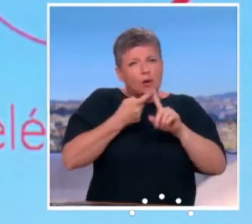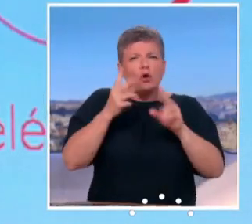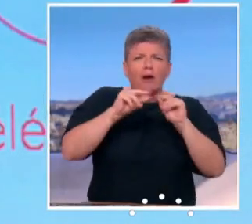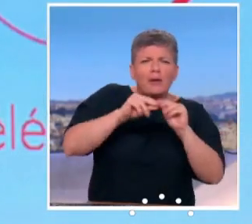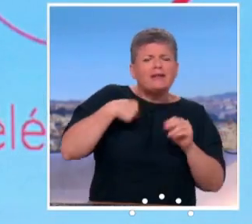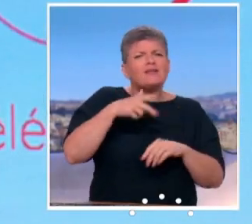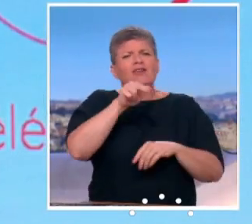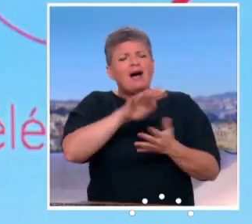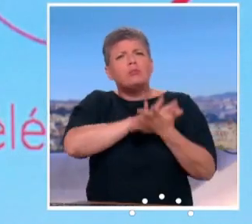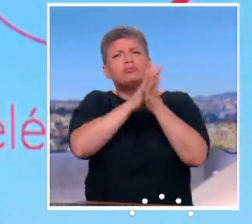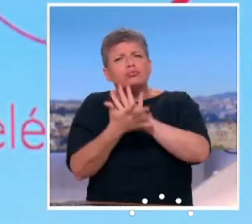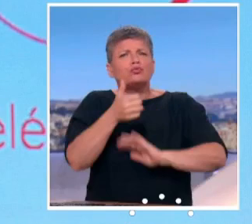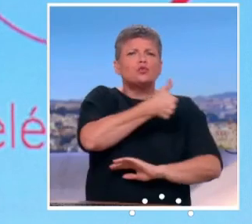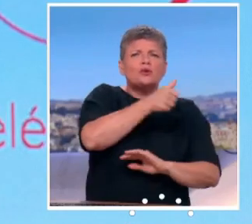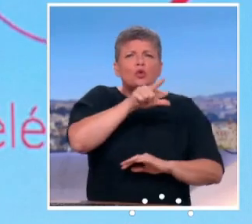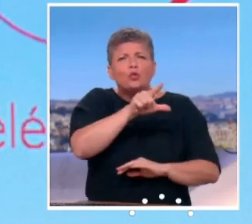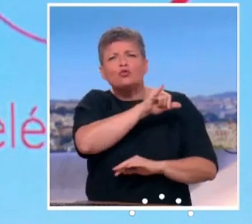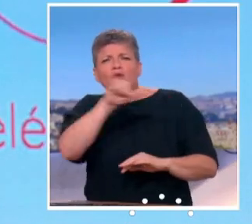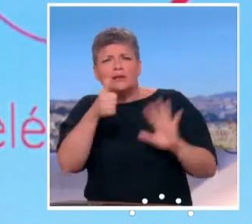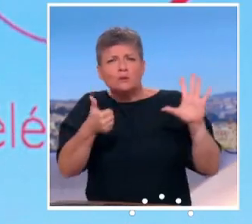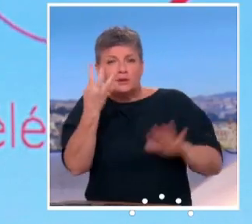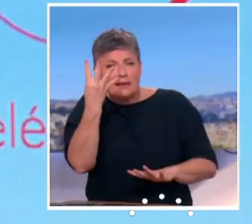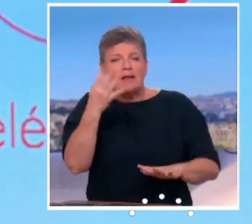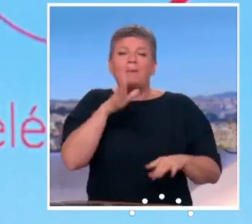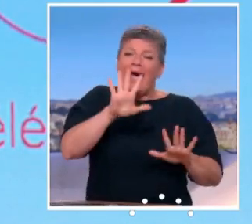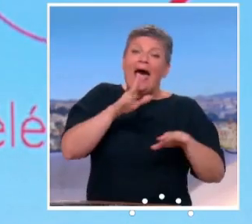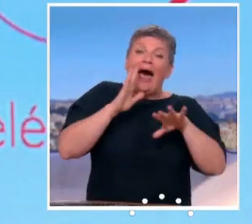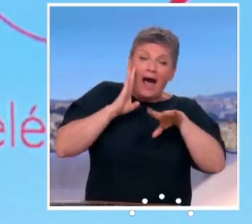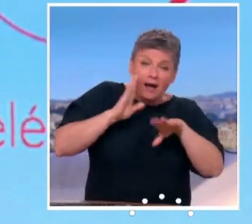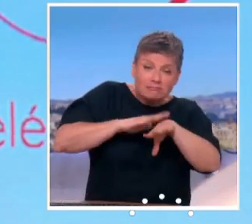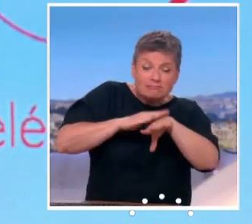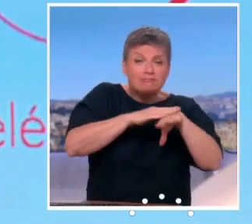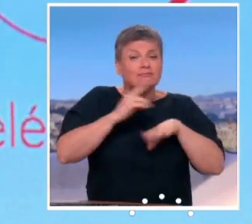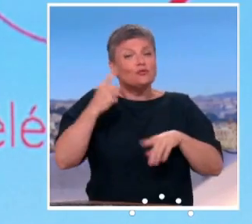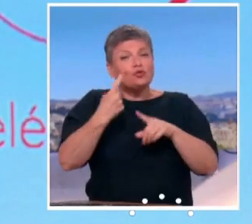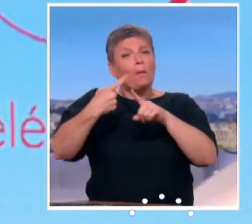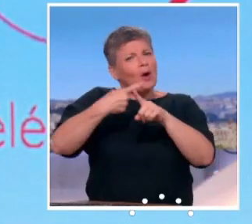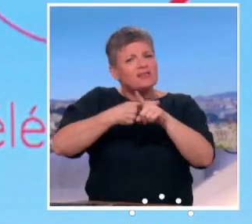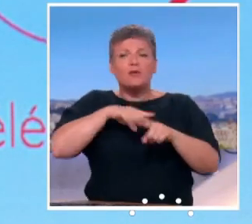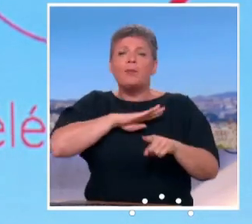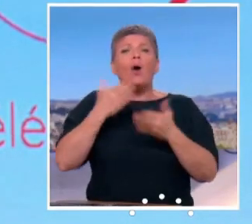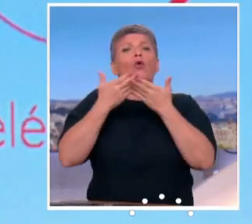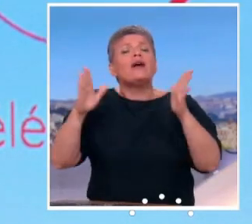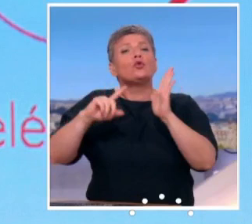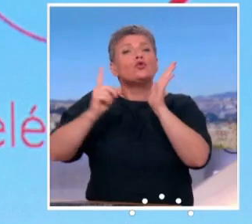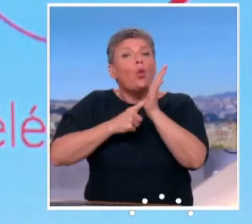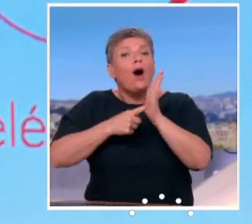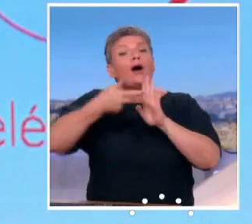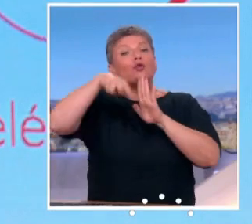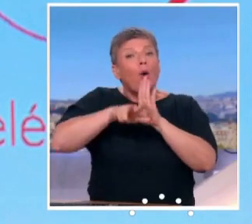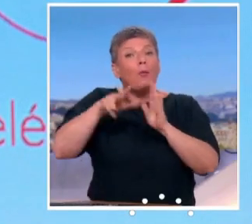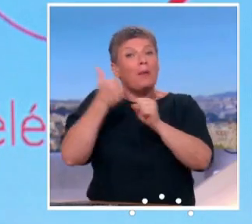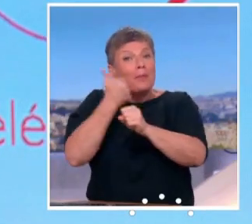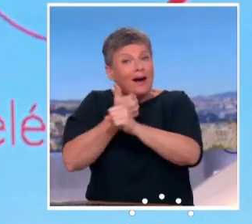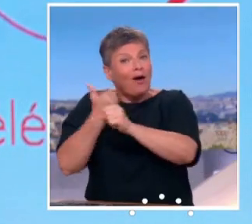à 64 ans et nous avons toujours dit que ce serait un passage progressif, à raison d'une augmentation de l'âge d'ouverture des droits, de l'âge légal de 3 mois par an, et donc aujourd'hui